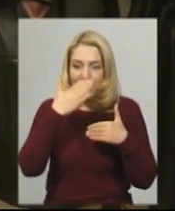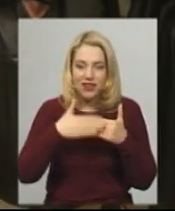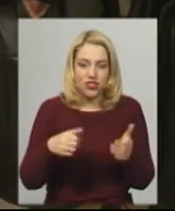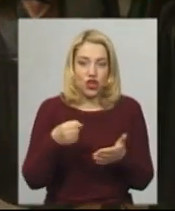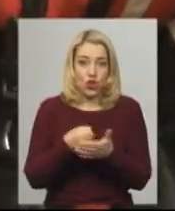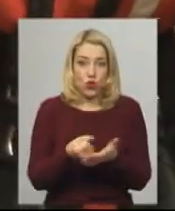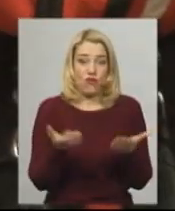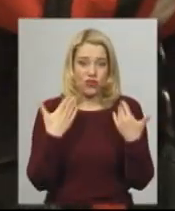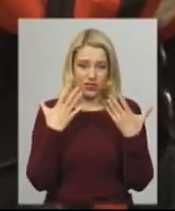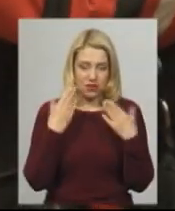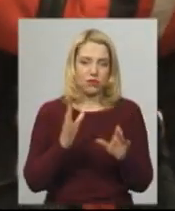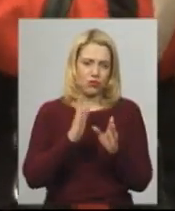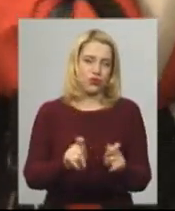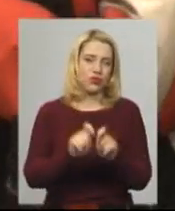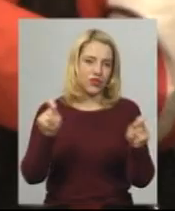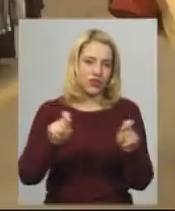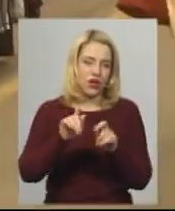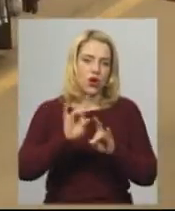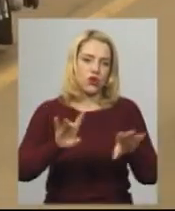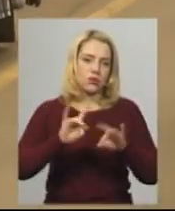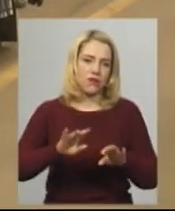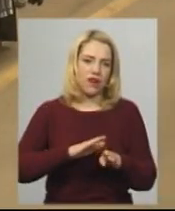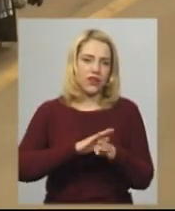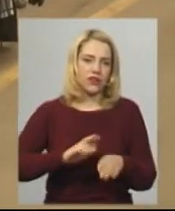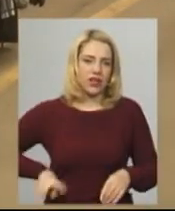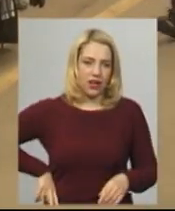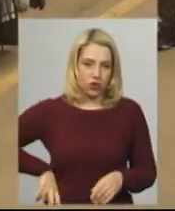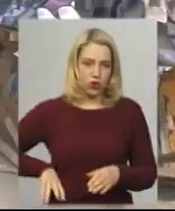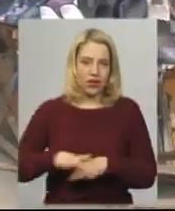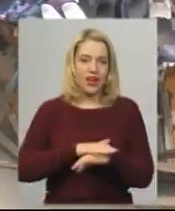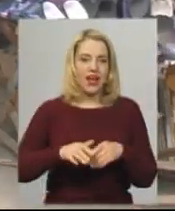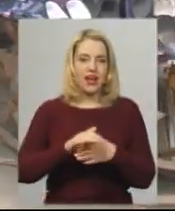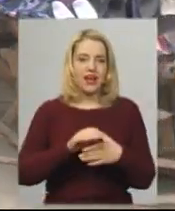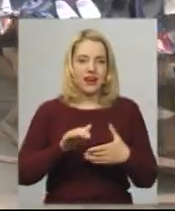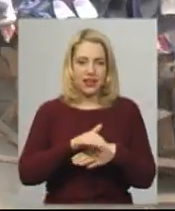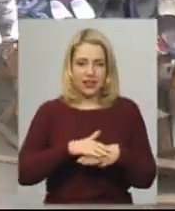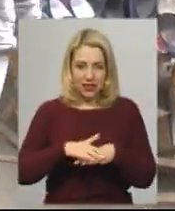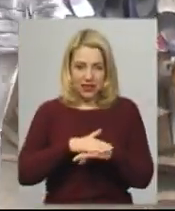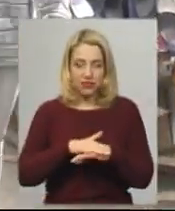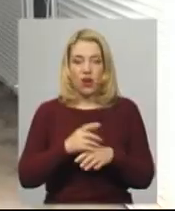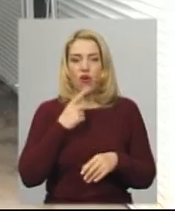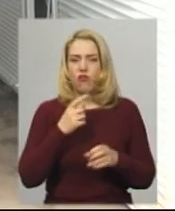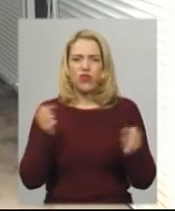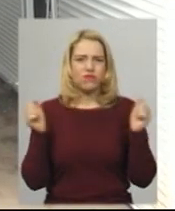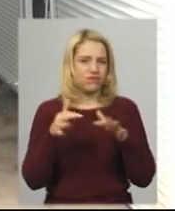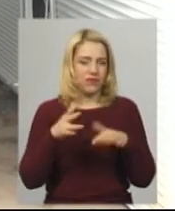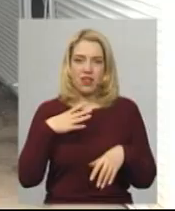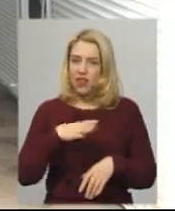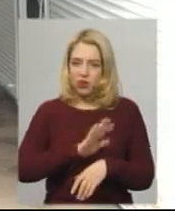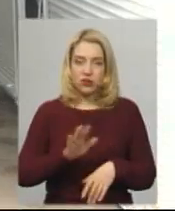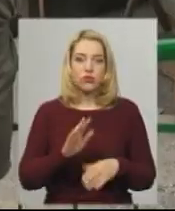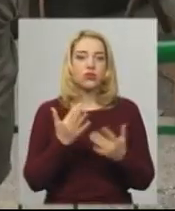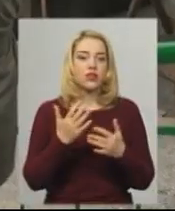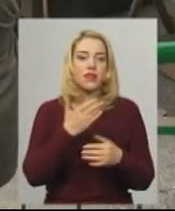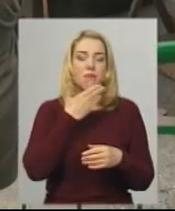розповідає виконавчий директор Геоасоціація Хмельницьких ринків Олександр Сніховський. Каже, великого скупчення людей на ринках не очікують, оскільки відсутні